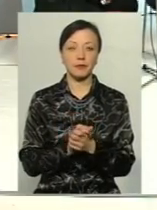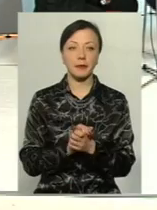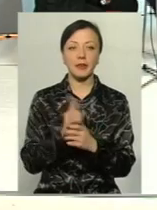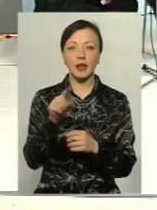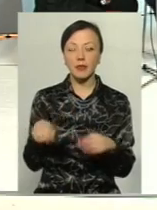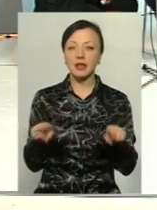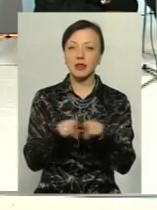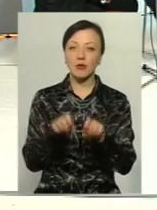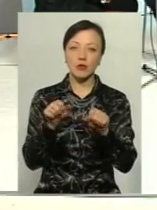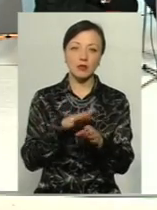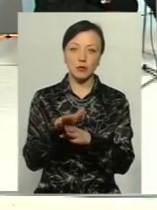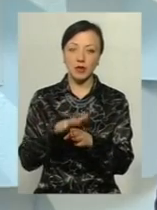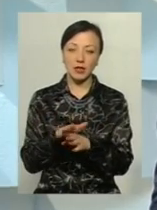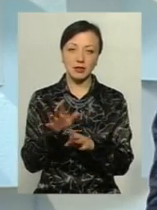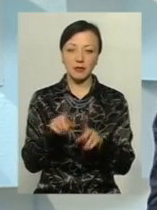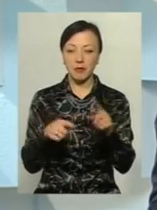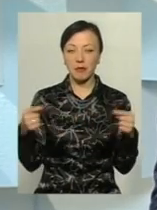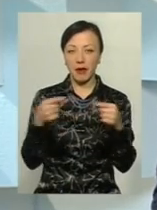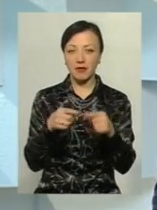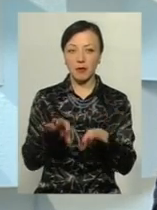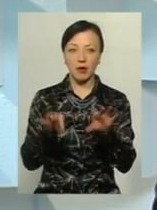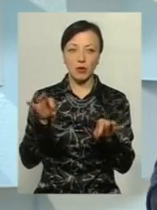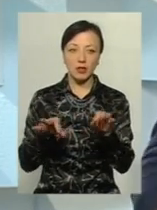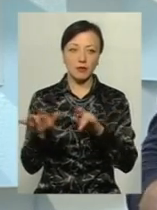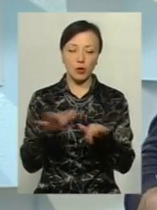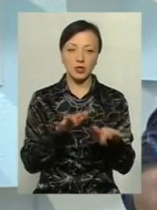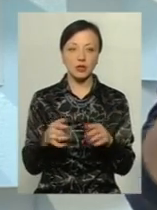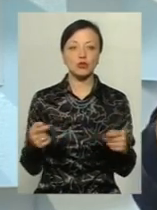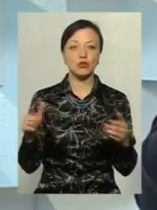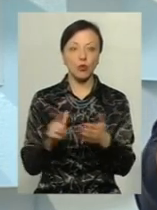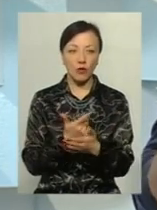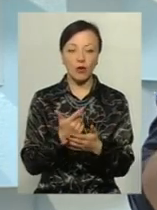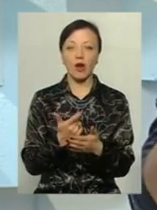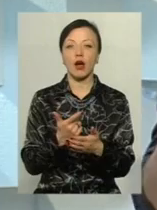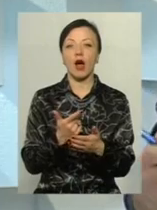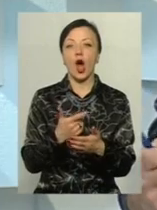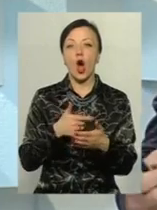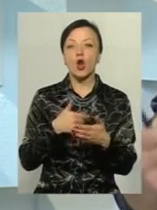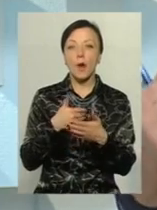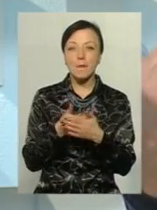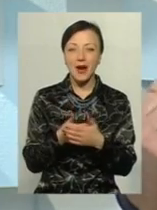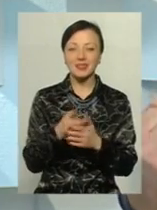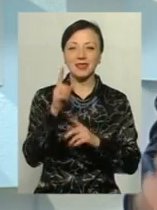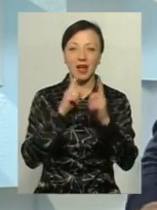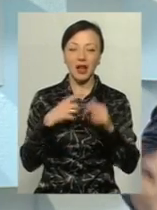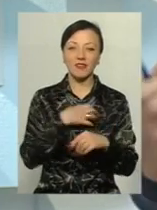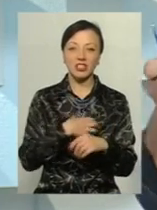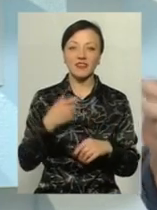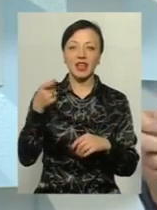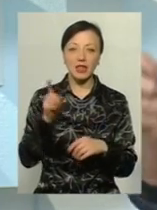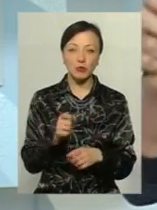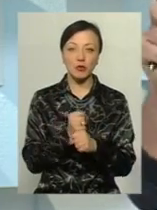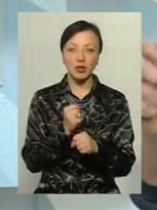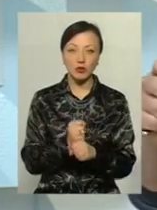там так само можуть відбуватись певні маніпулятивні процеси. Знову ж таки, громадська рада важлива тим, що вона